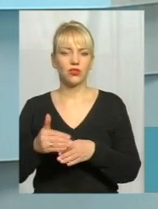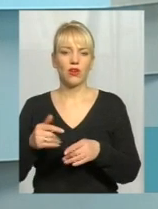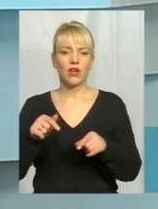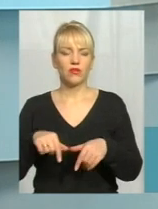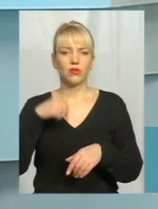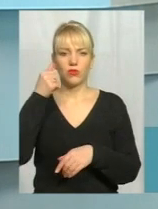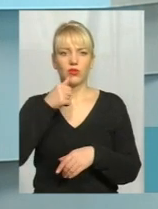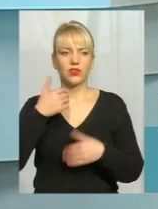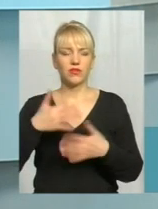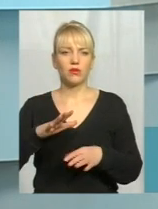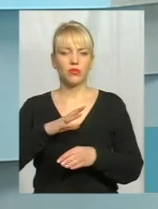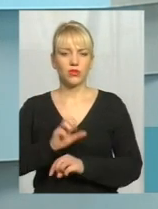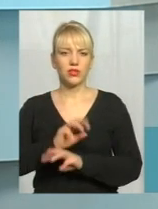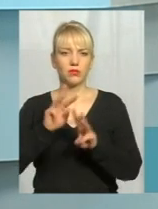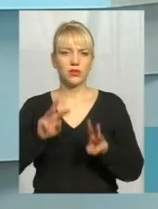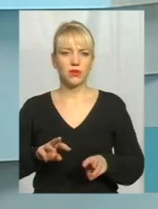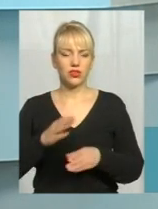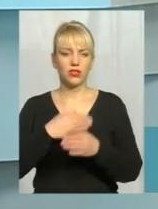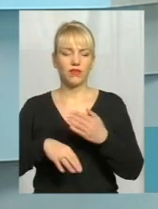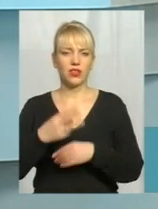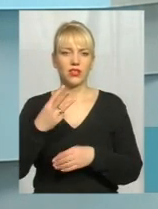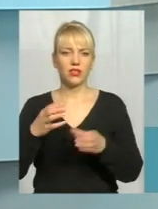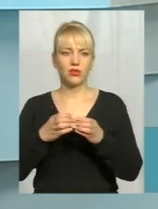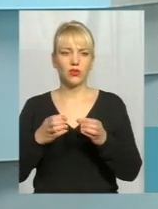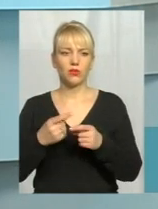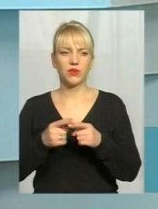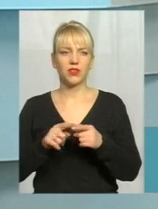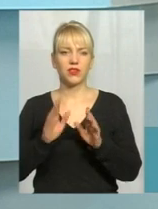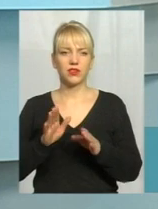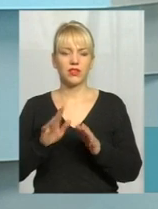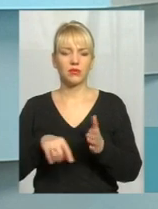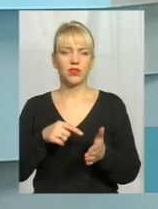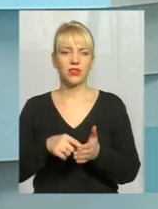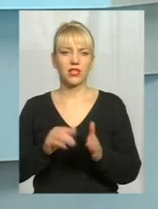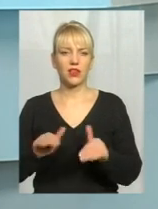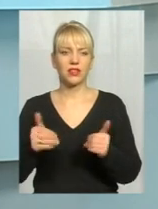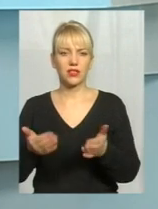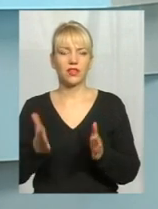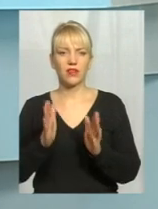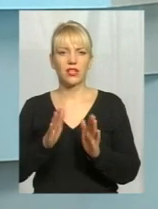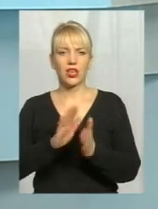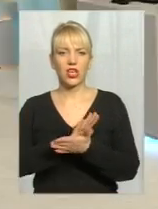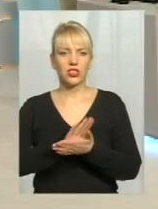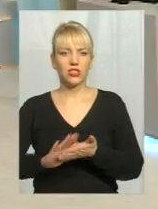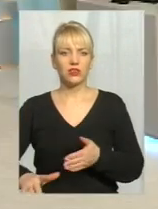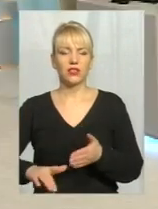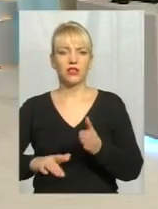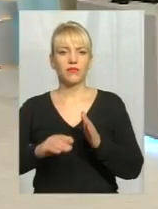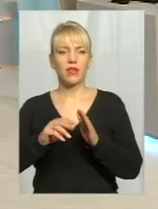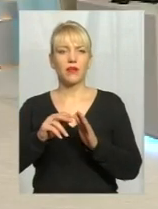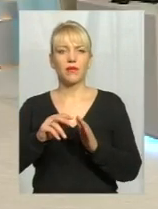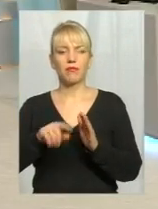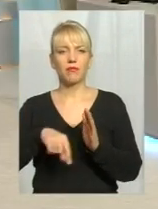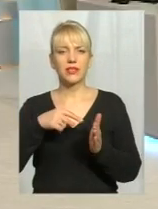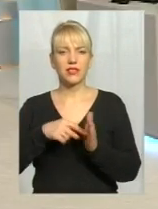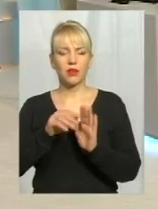році були вже забезпечені інваліди третєї групи. Це суто міська ініціатива, суто міська програма. Вона не є на державному